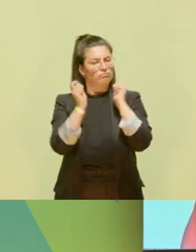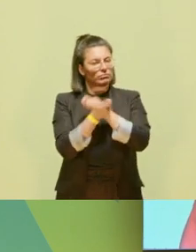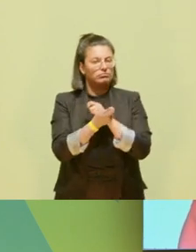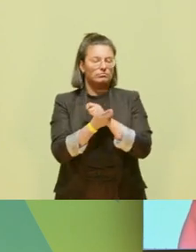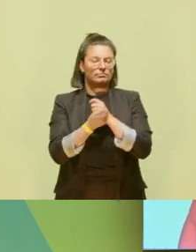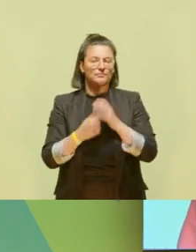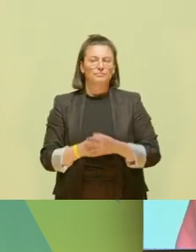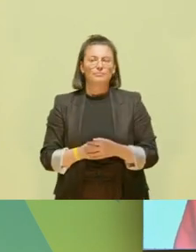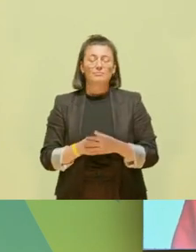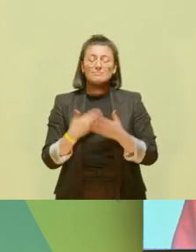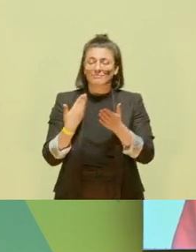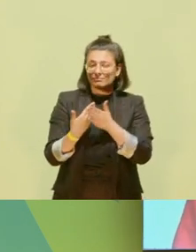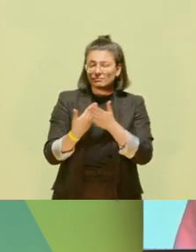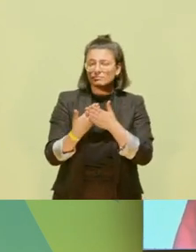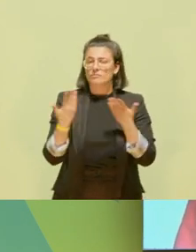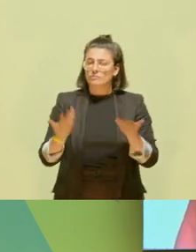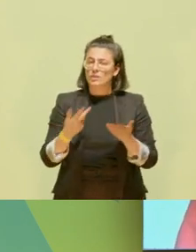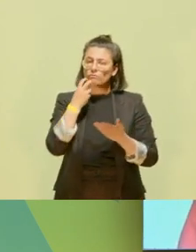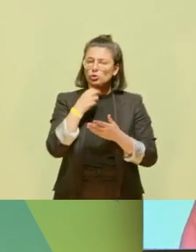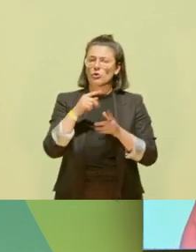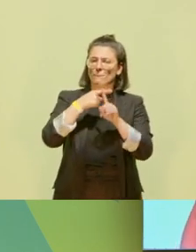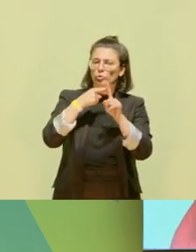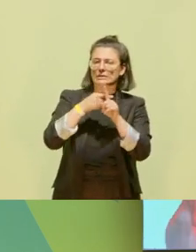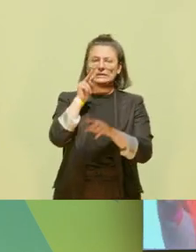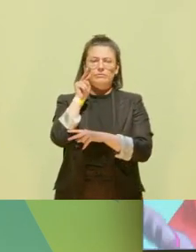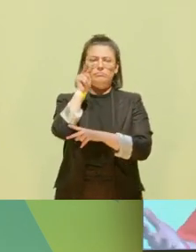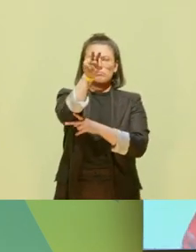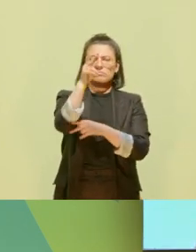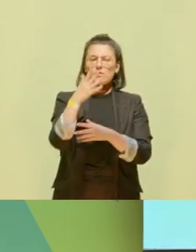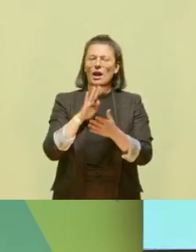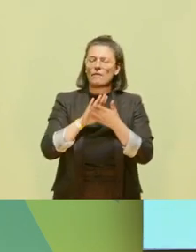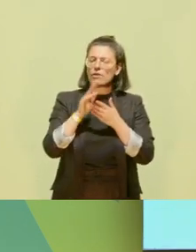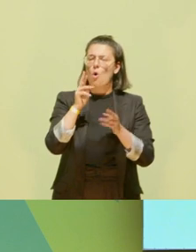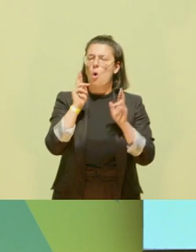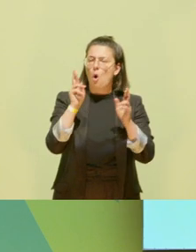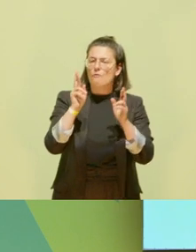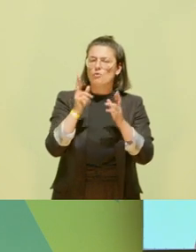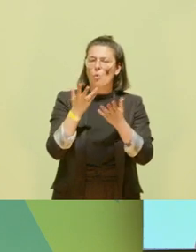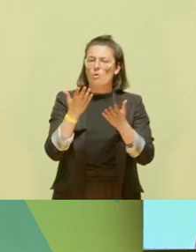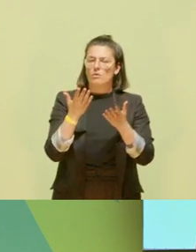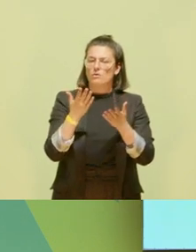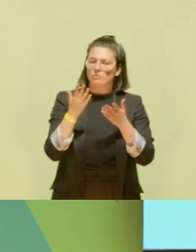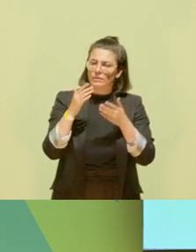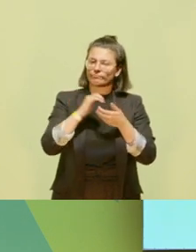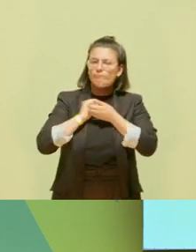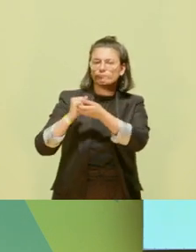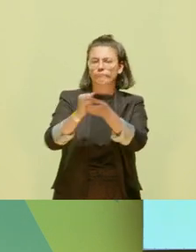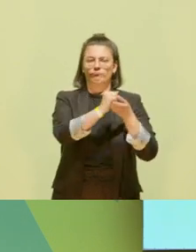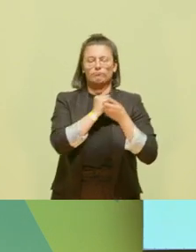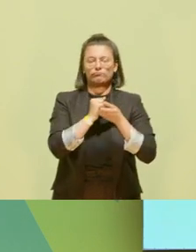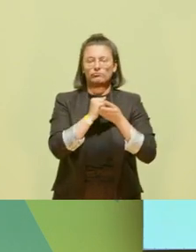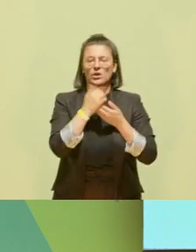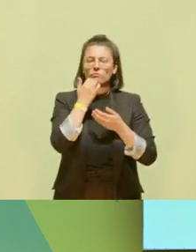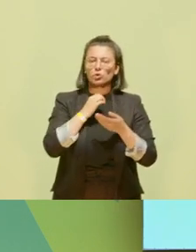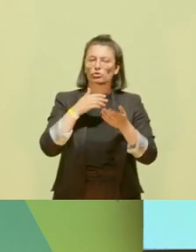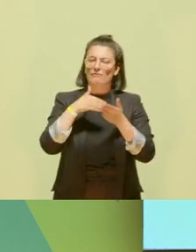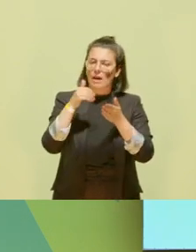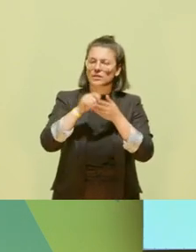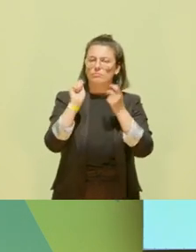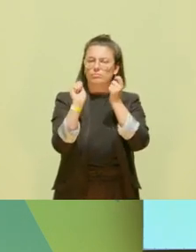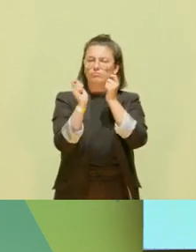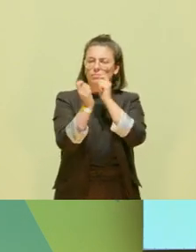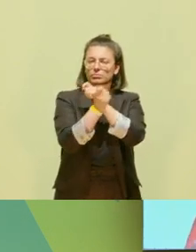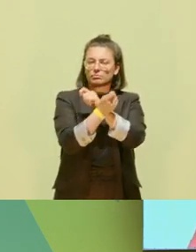Lasst uns voller Zuversicht bleiben, lasst uns voller Hoffnung bleiben und die Hand ausstrecken. Lasst uns die Veränderungen, die uns